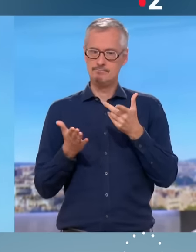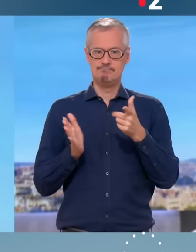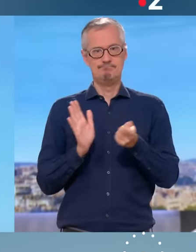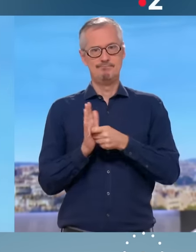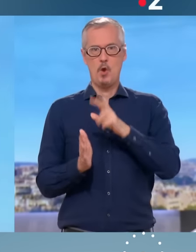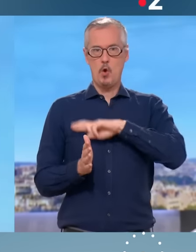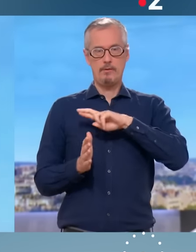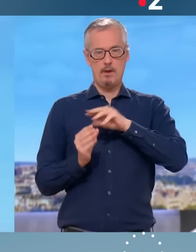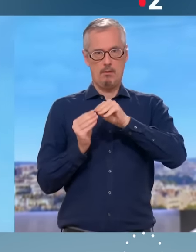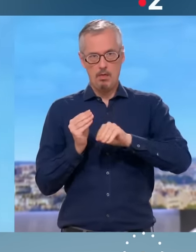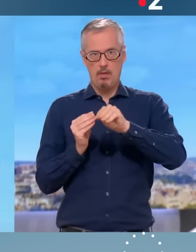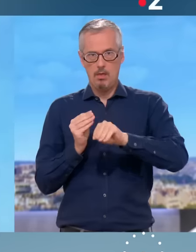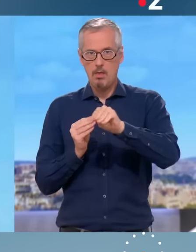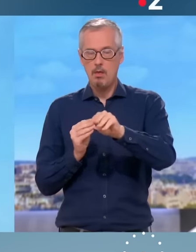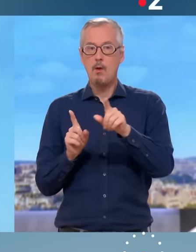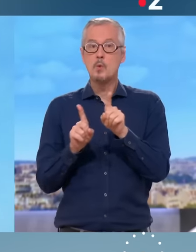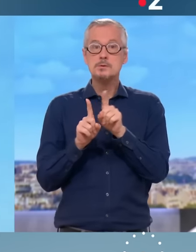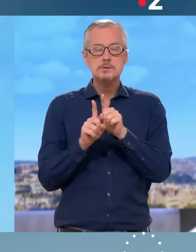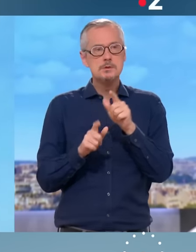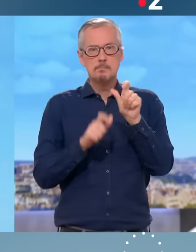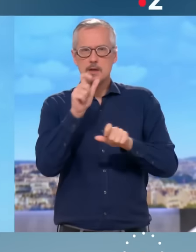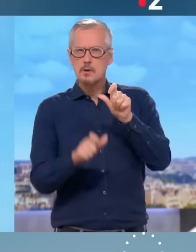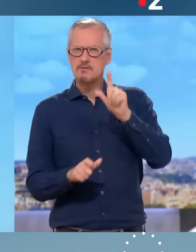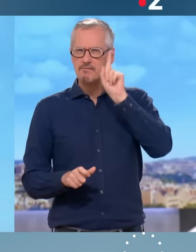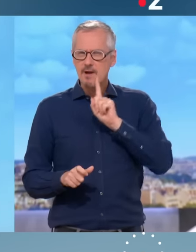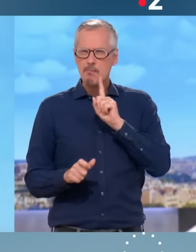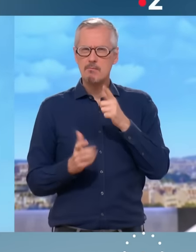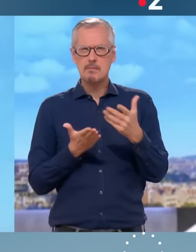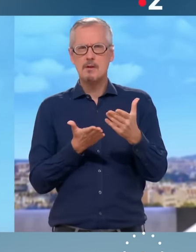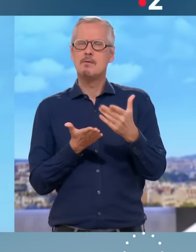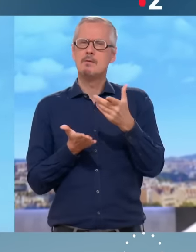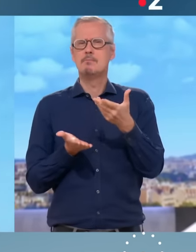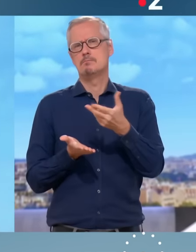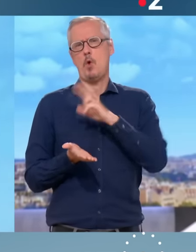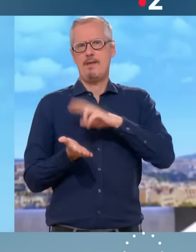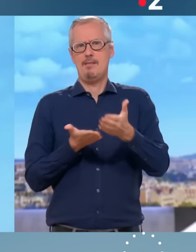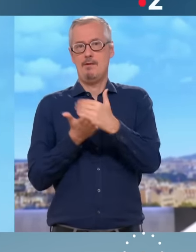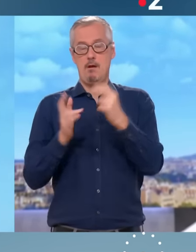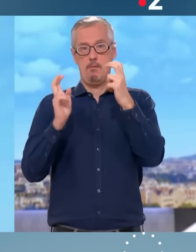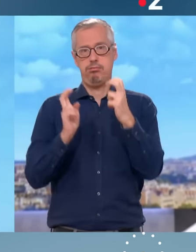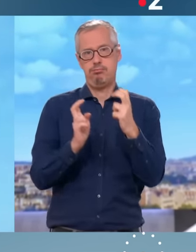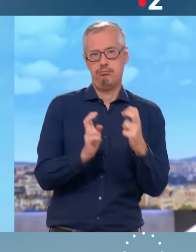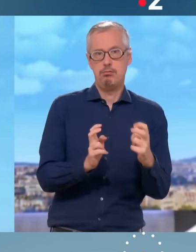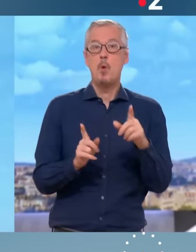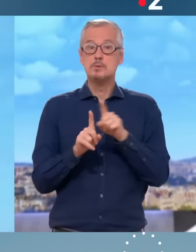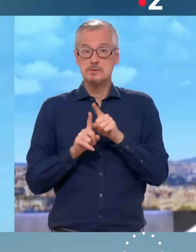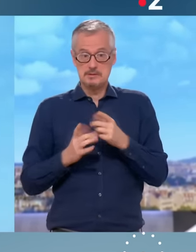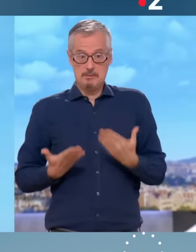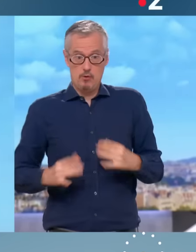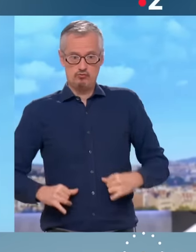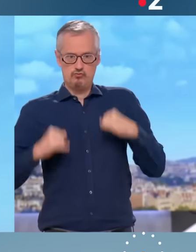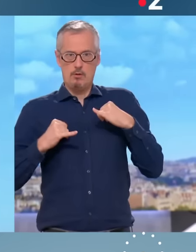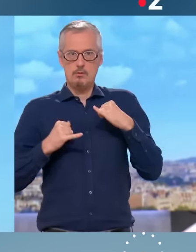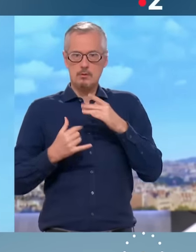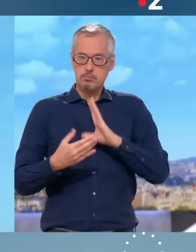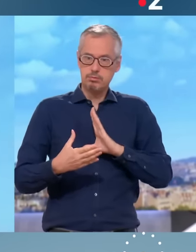durée de vie, on voit des femmes dont le niveau de retraite va baisser, on voit des jeunes qui sont aussi angoissés par leur entrée dans la vie active en se disant,